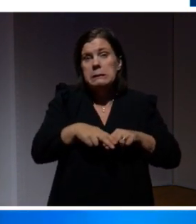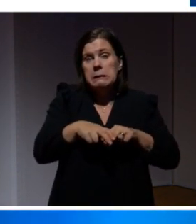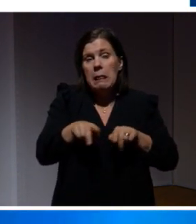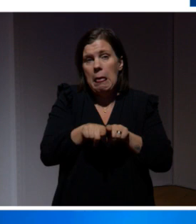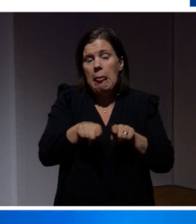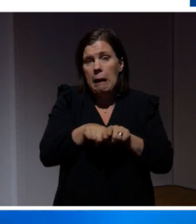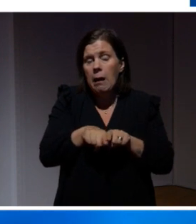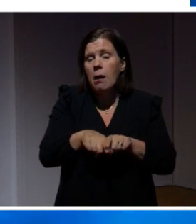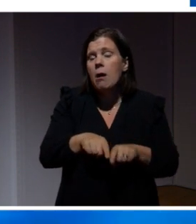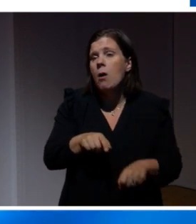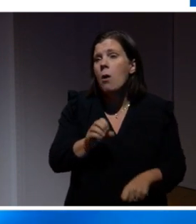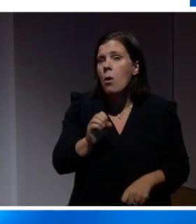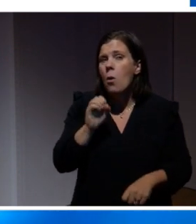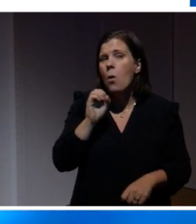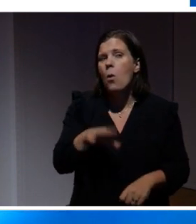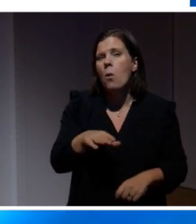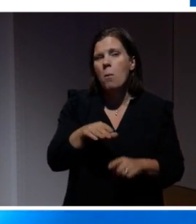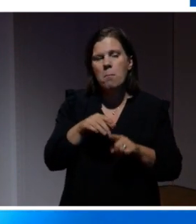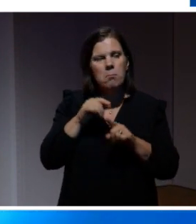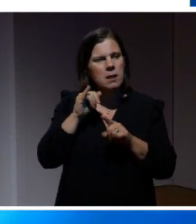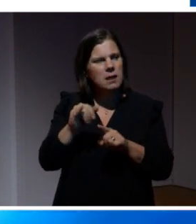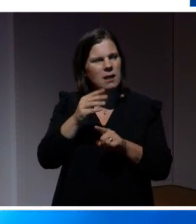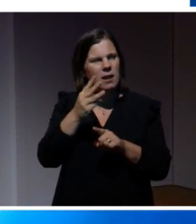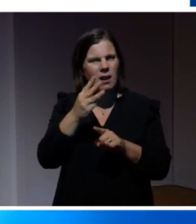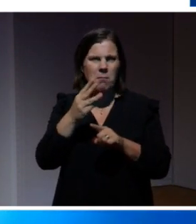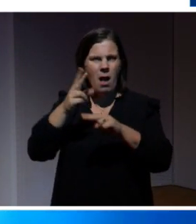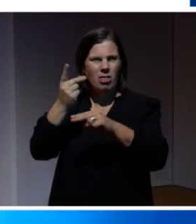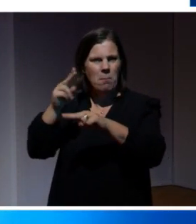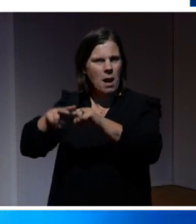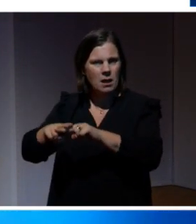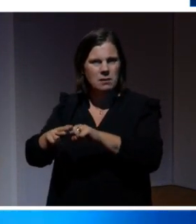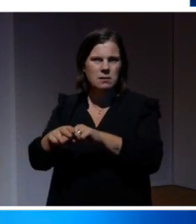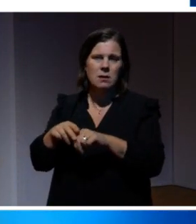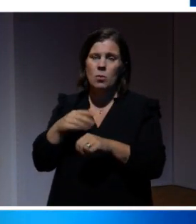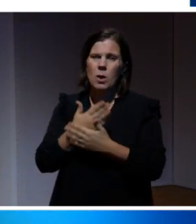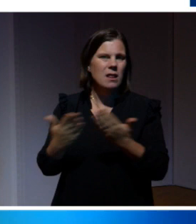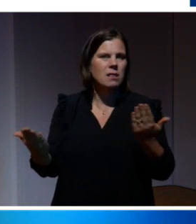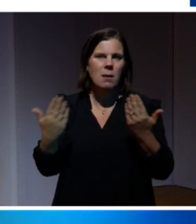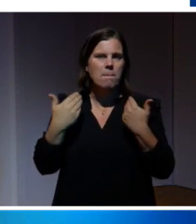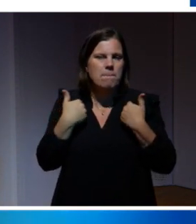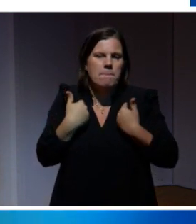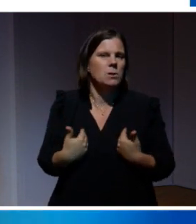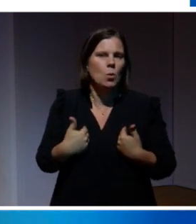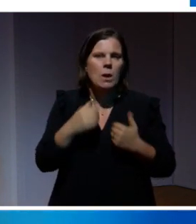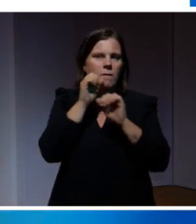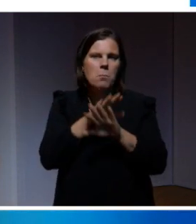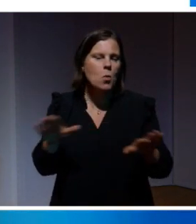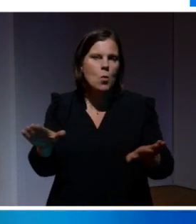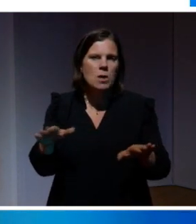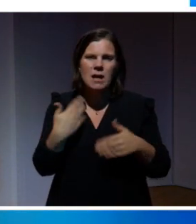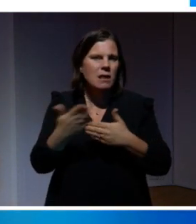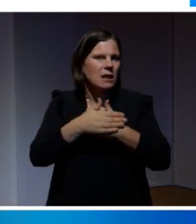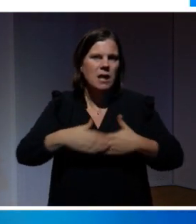Och hade det här varit någonting i Westin då, det hade man kunnat säga att det här handlar inte om personlig information som vi behöver reglera från ett